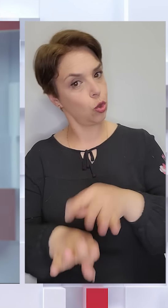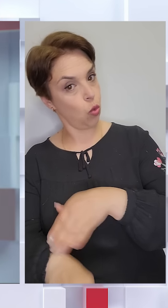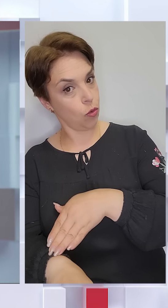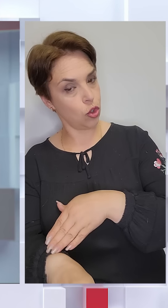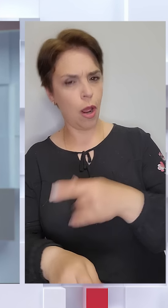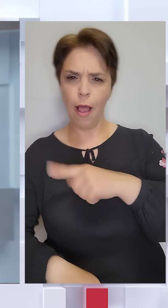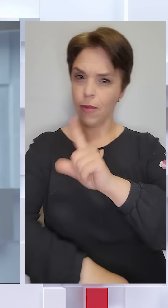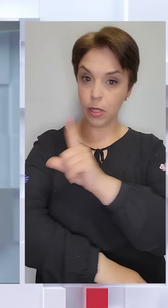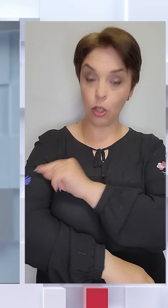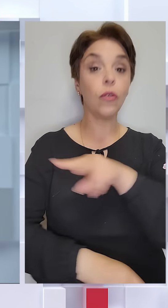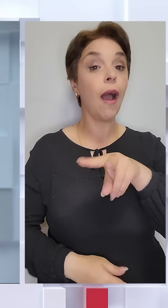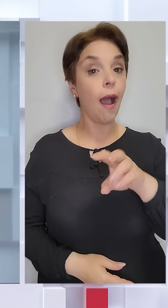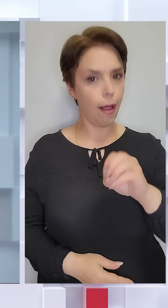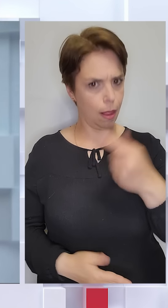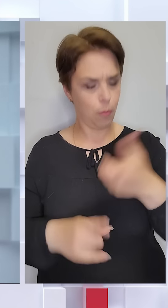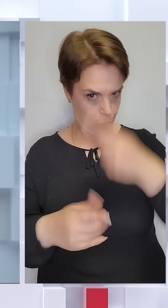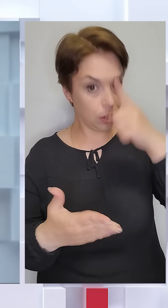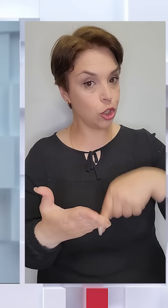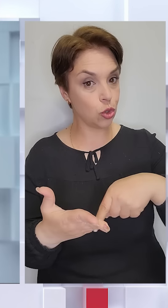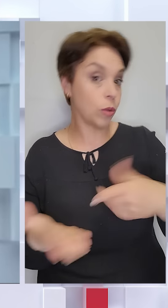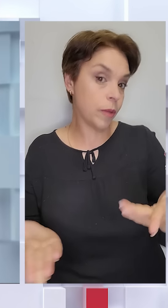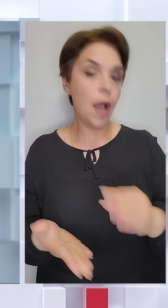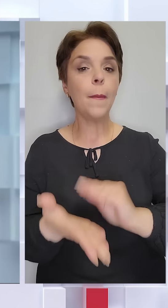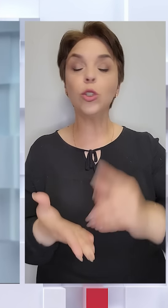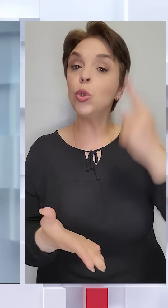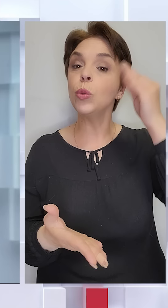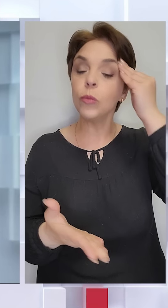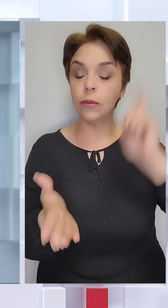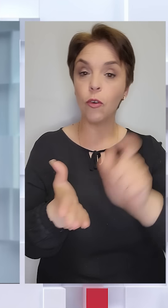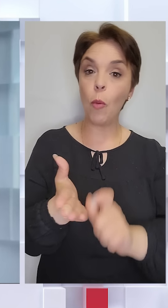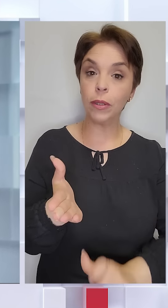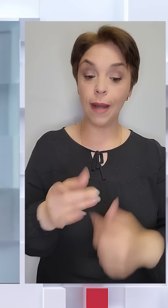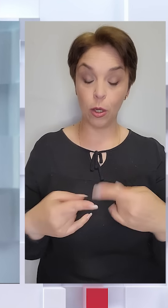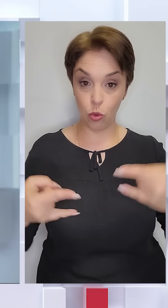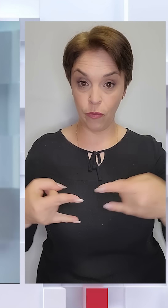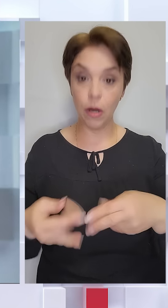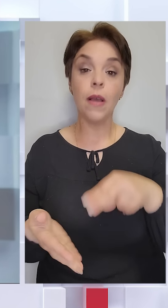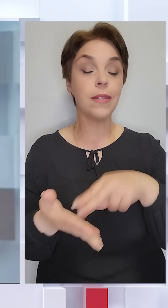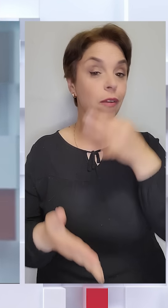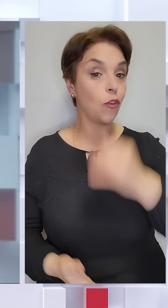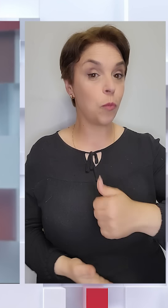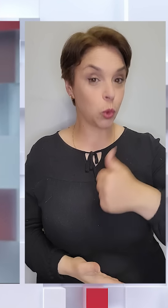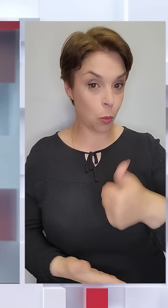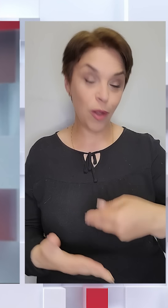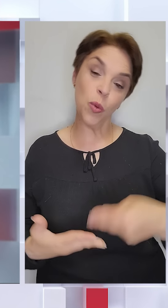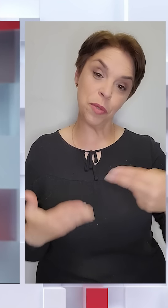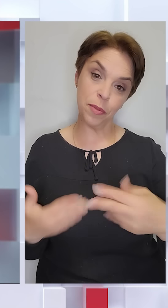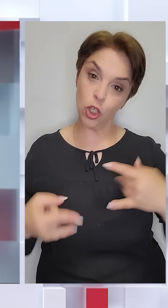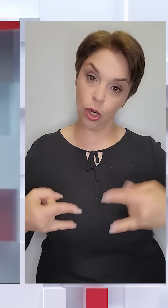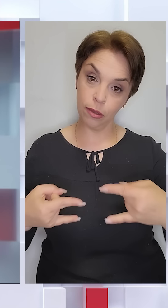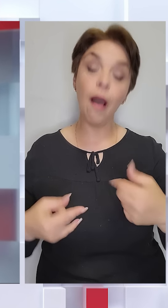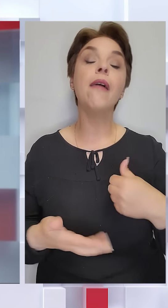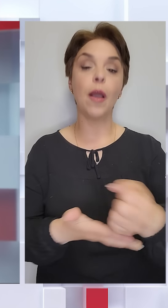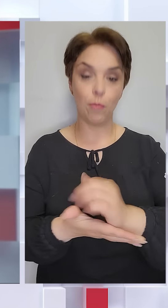веснажливіше, але надійніше? Пишіть, що думаєте в коментарях до цього ефіру на Ютьюбі, ставте вподобайку, підписуйтесь на канал, а я